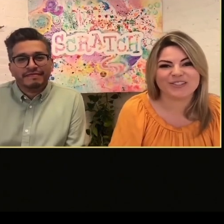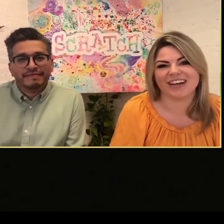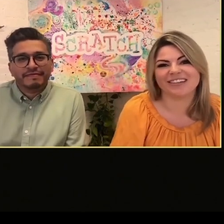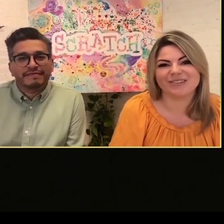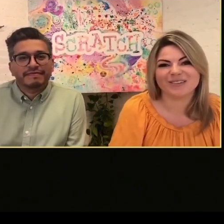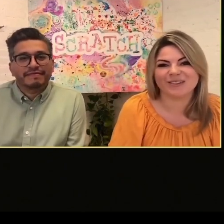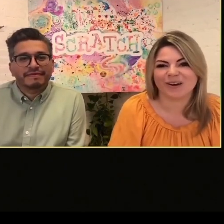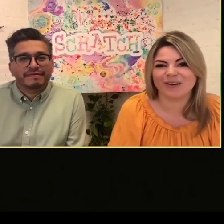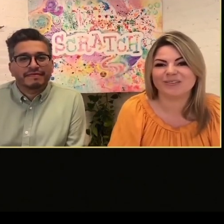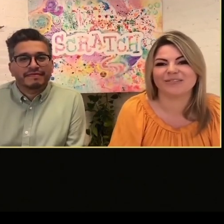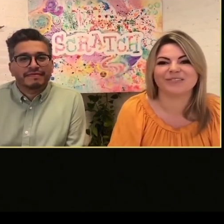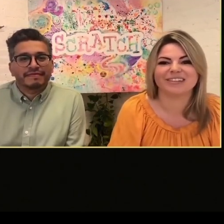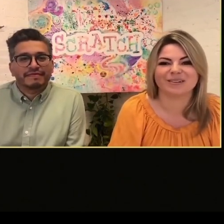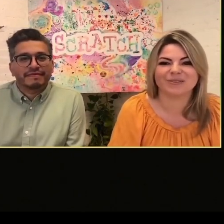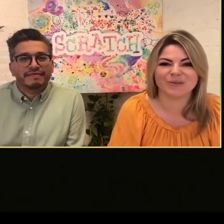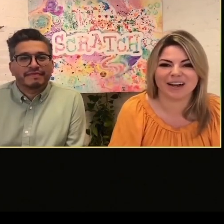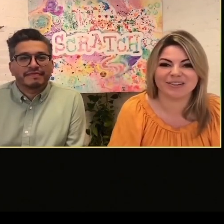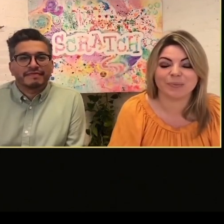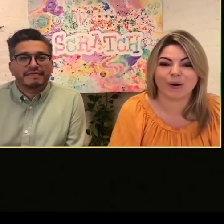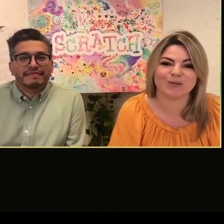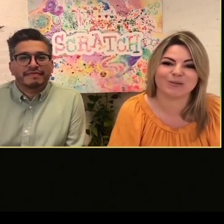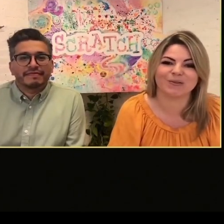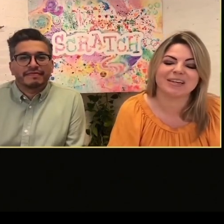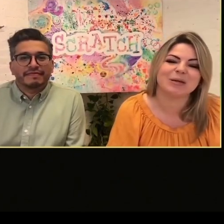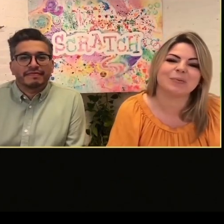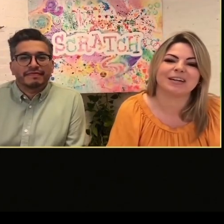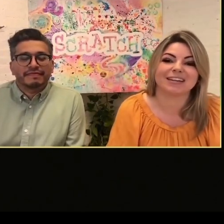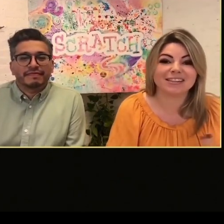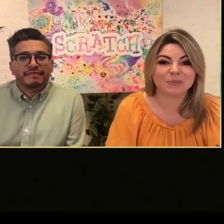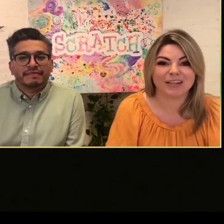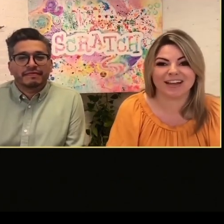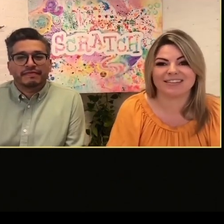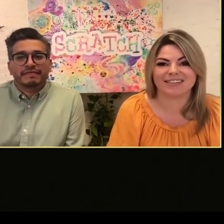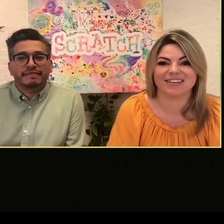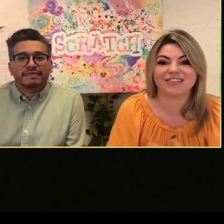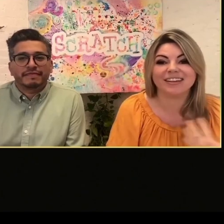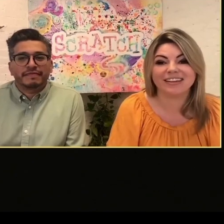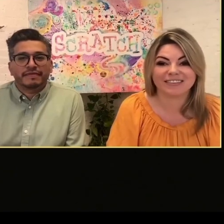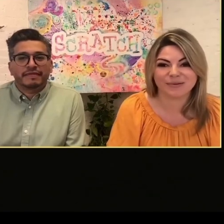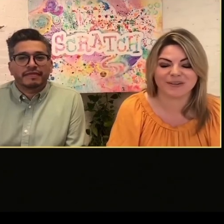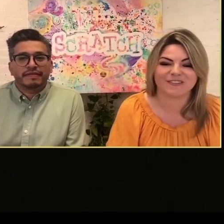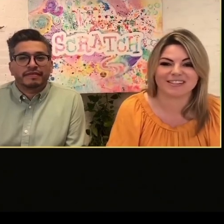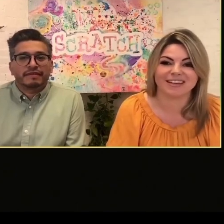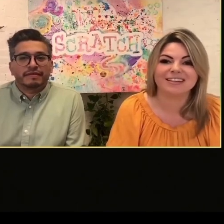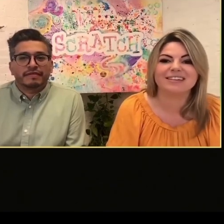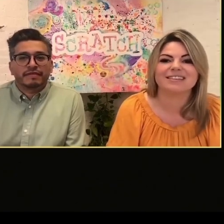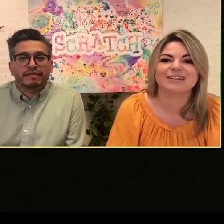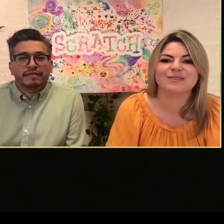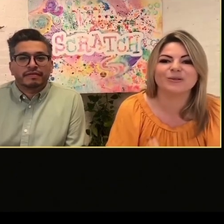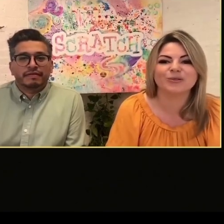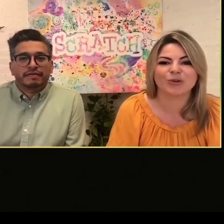Questa opzione è disponibile nella parte superiore e dalla parte sinistra dello schermo.